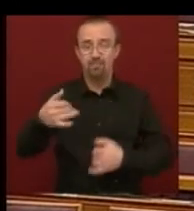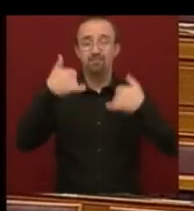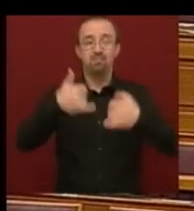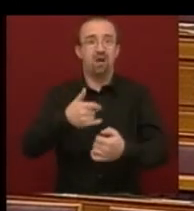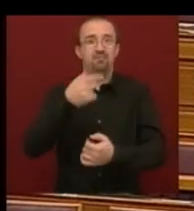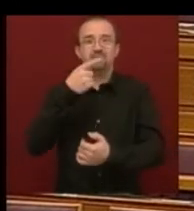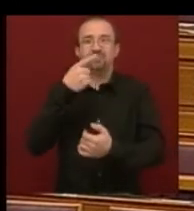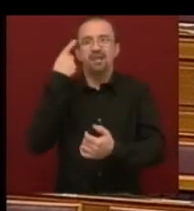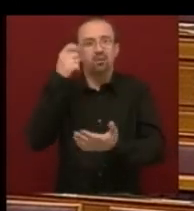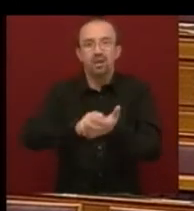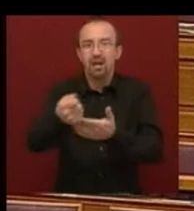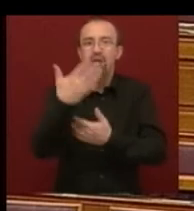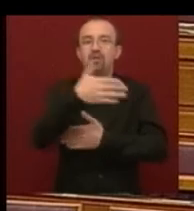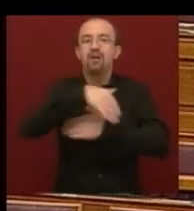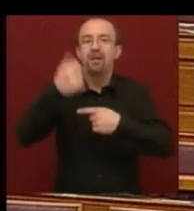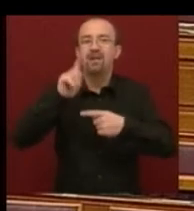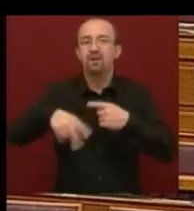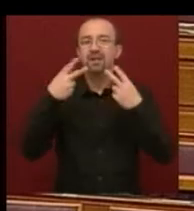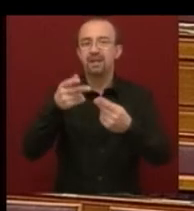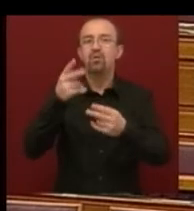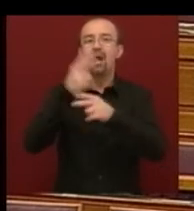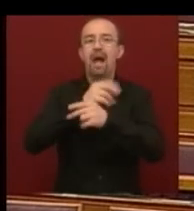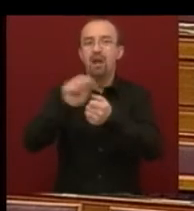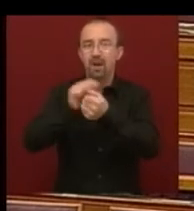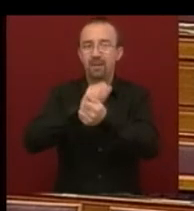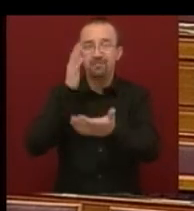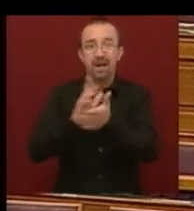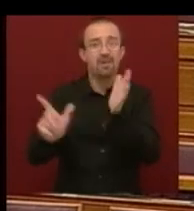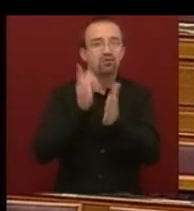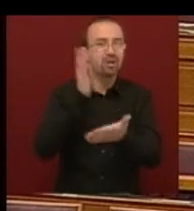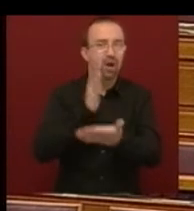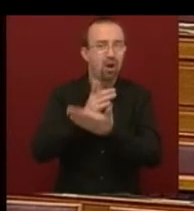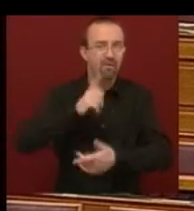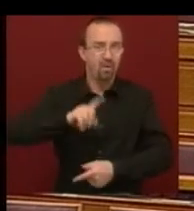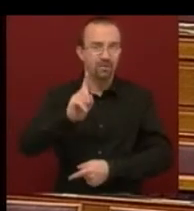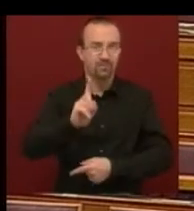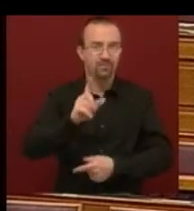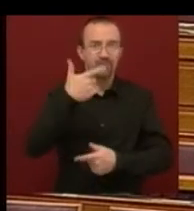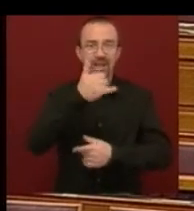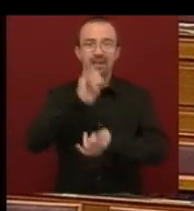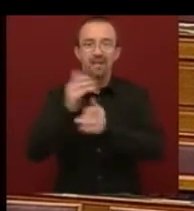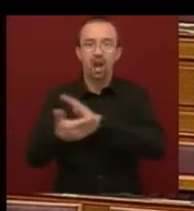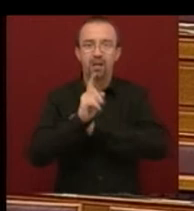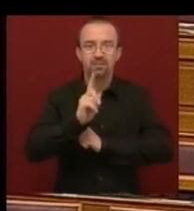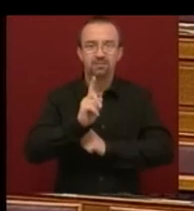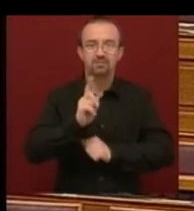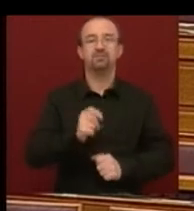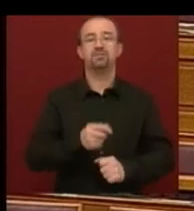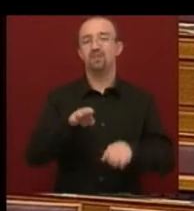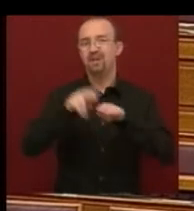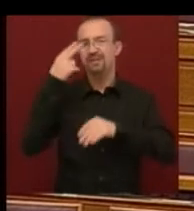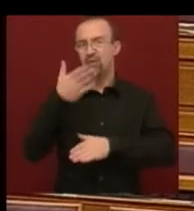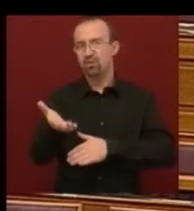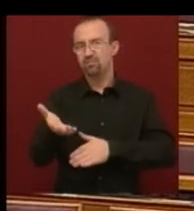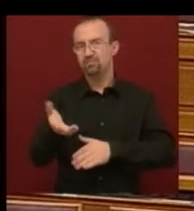éppen nem tudtak eladni 50 milliárd forint értékű állampapírt, és ez már másodszor történik meg két hét leforgása alatt. Miniszter